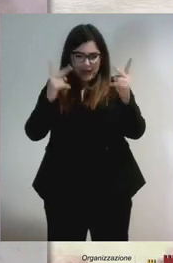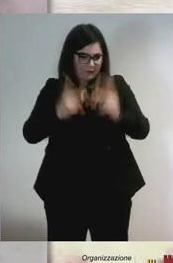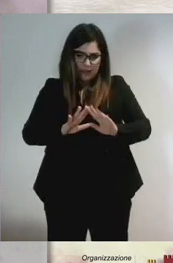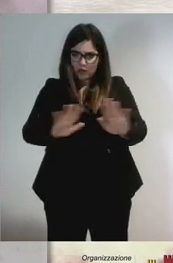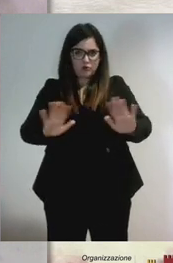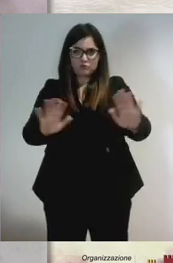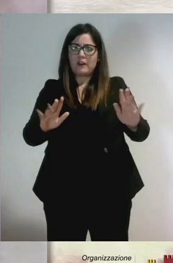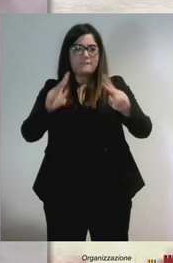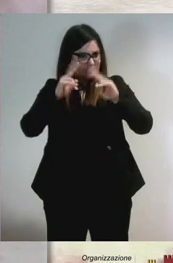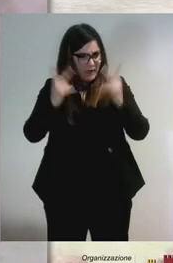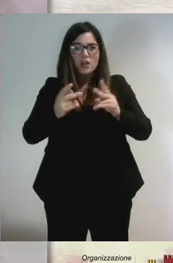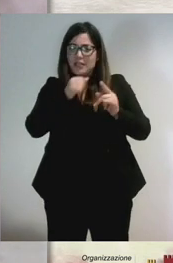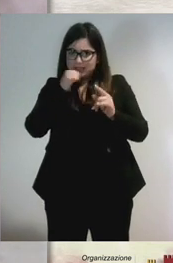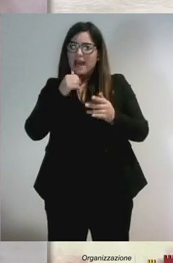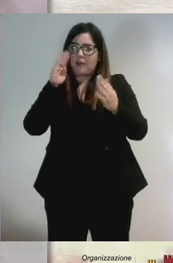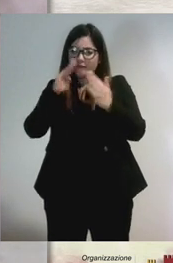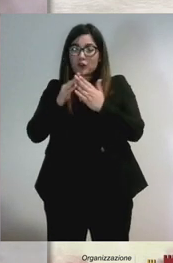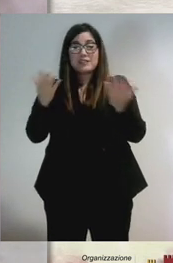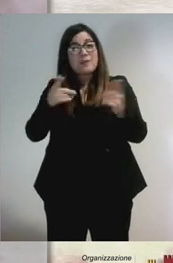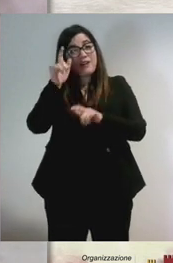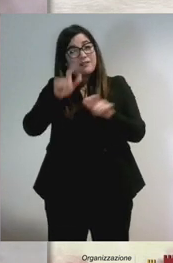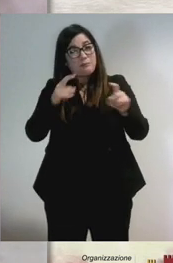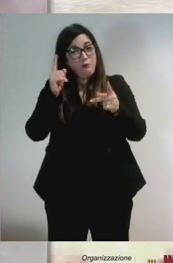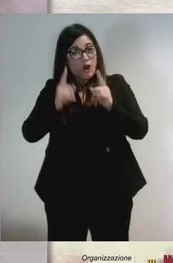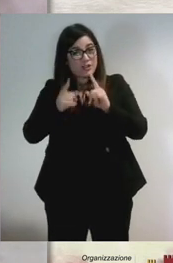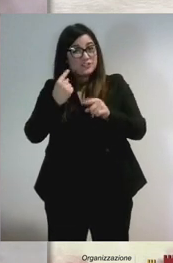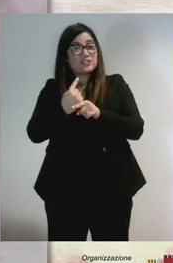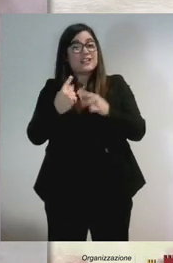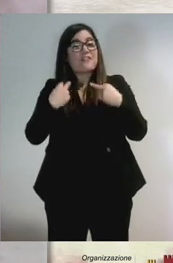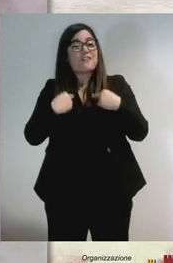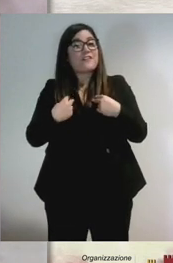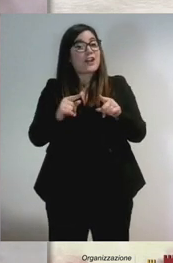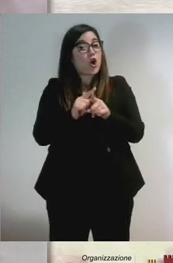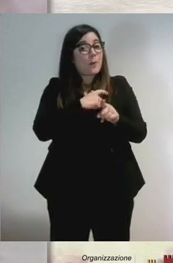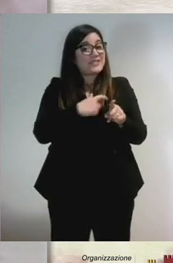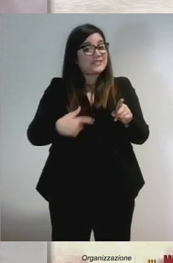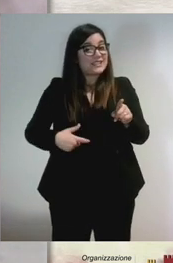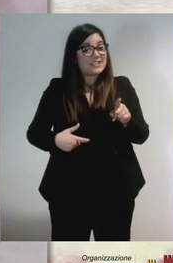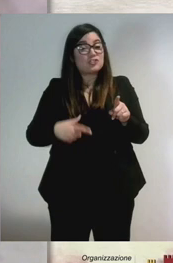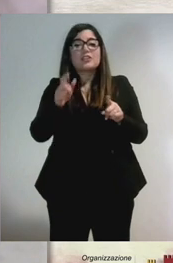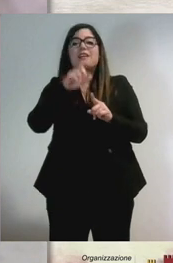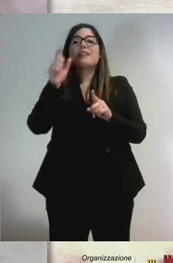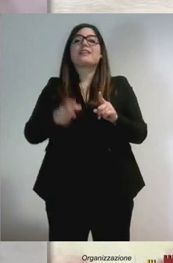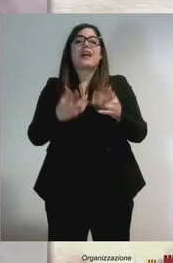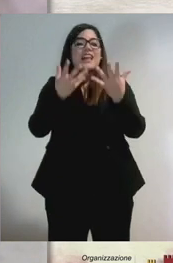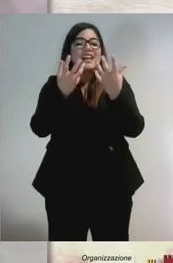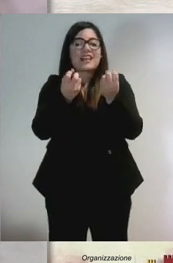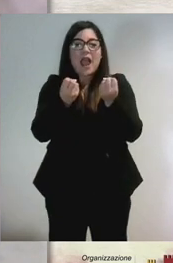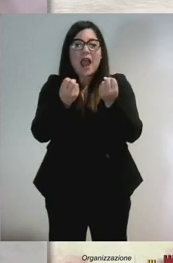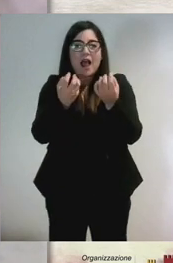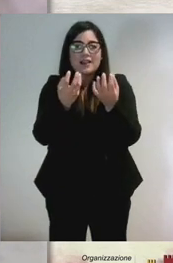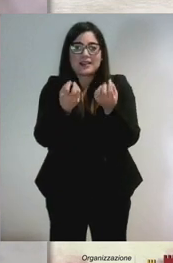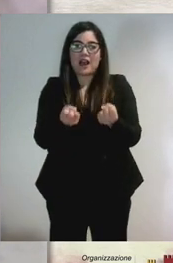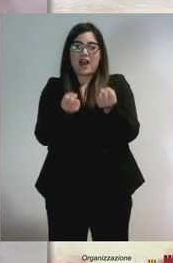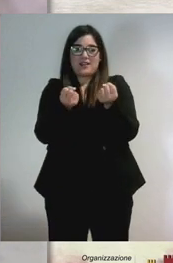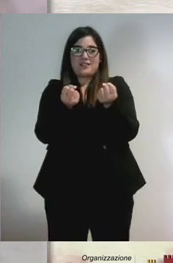sottrarsi, ma i politici devono vivere come i sindaci la realtà di questo Paese. Altrimenti continuiamo a vivere su